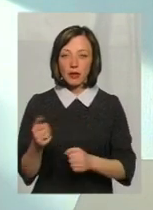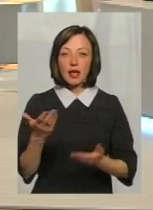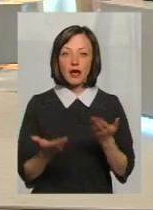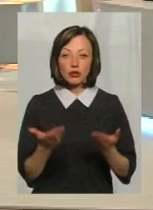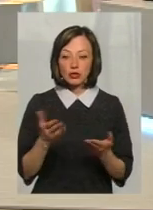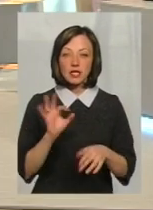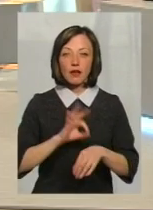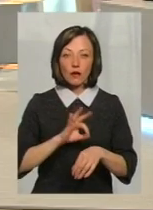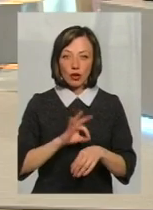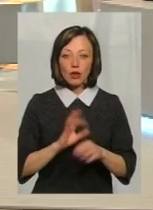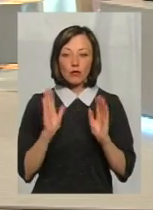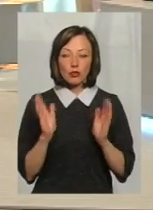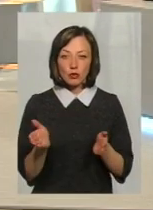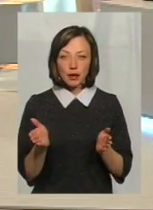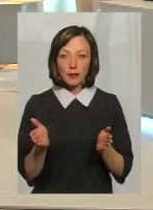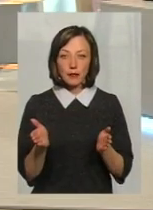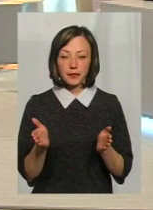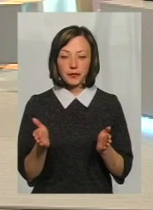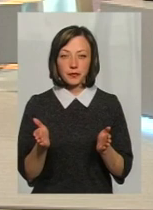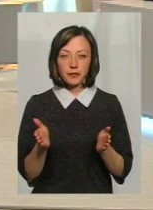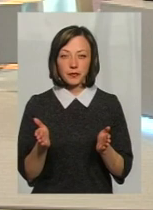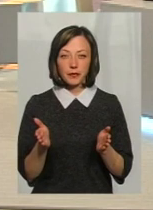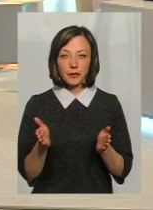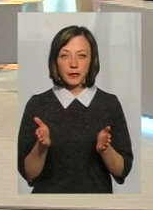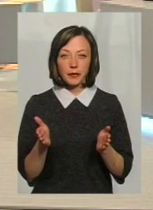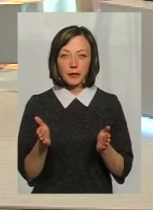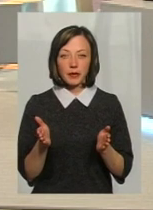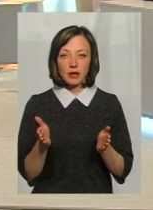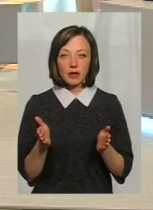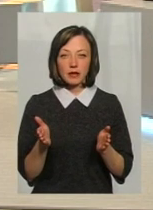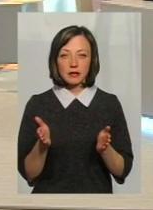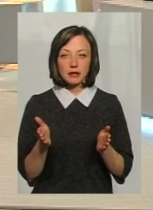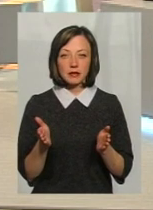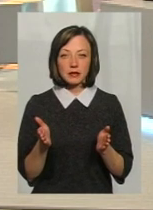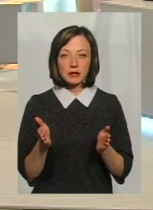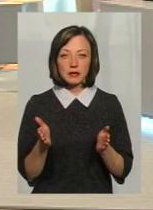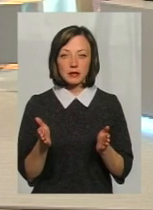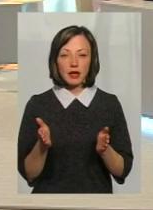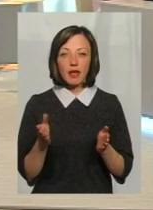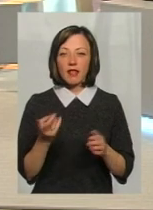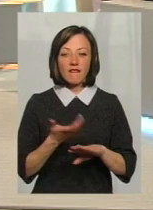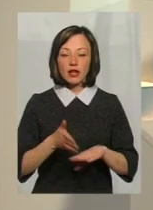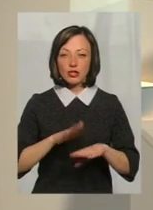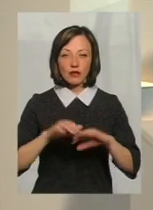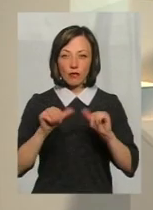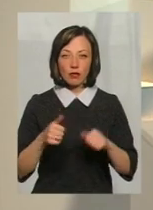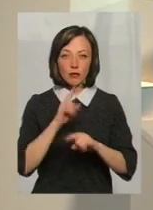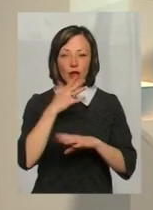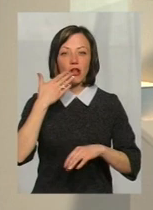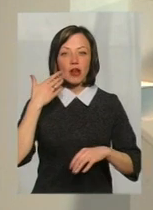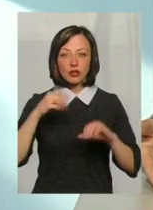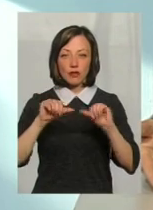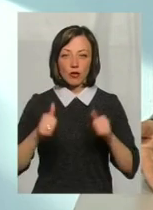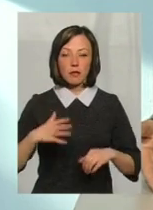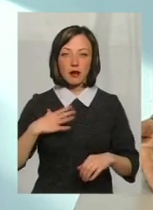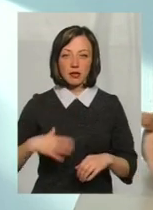і захворіє, то вона буде не в такій формі, в легшій формі